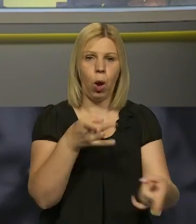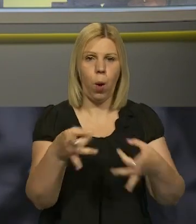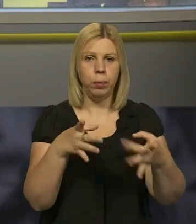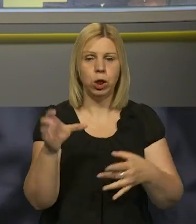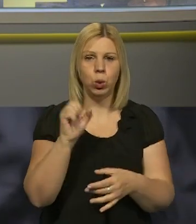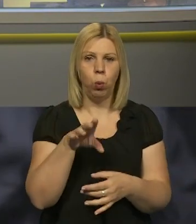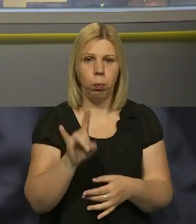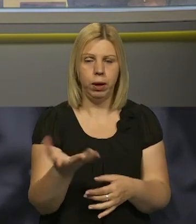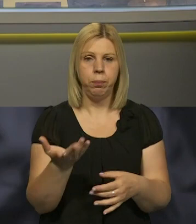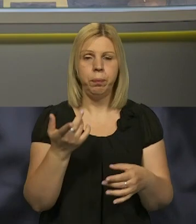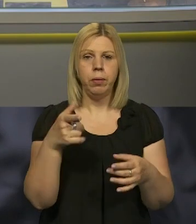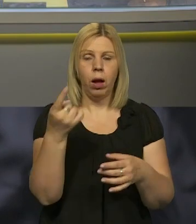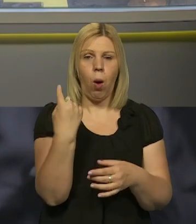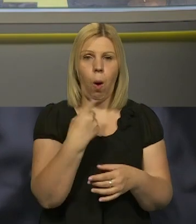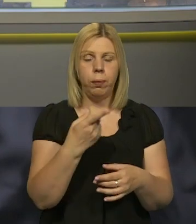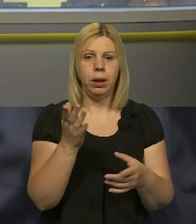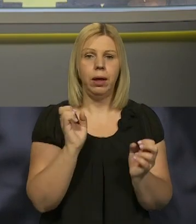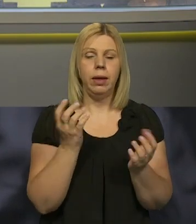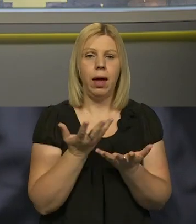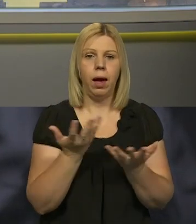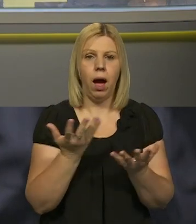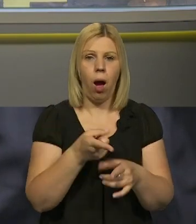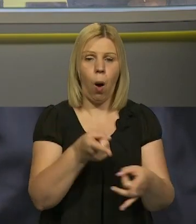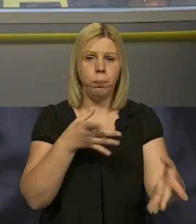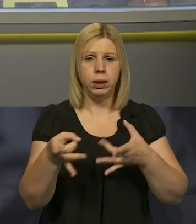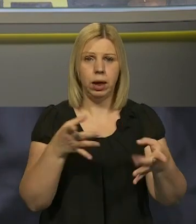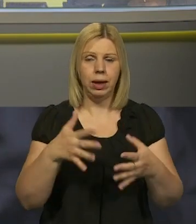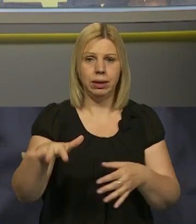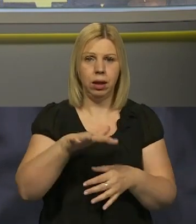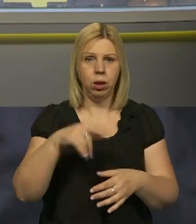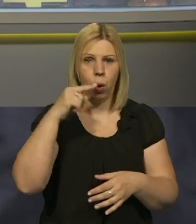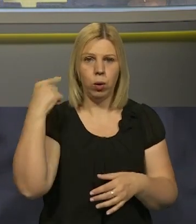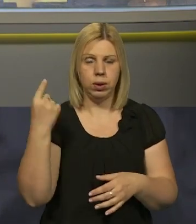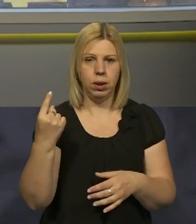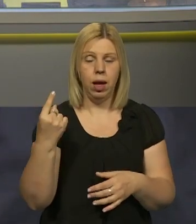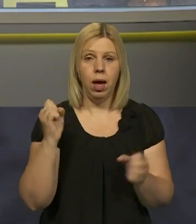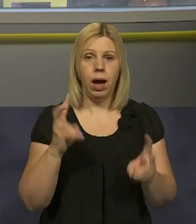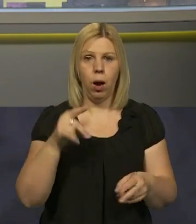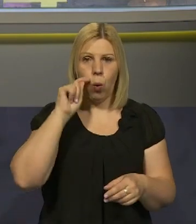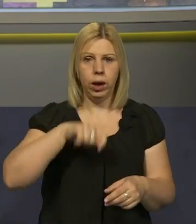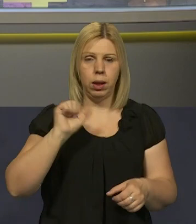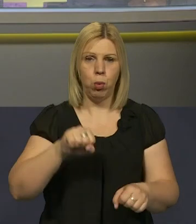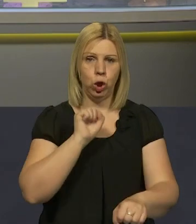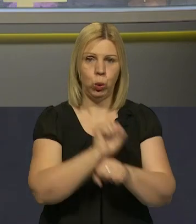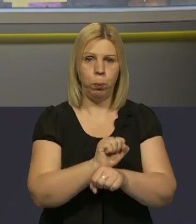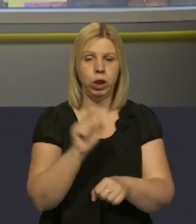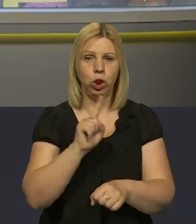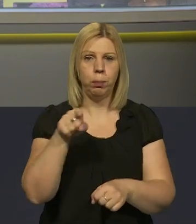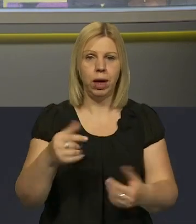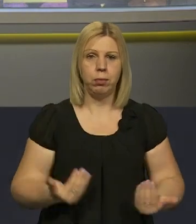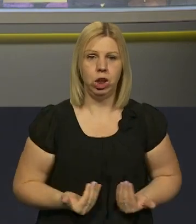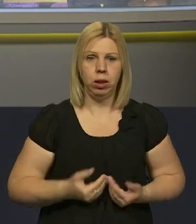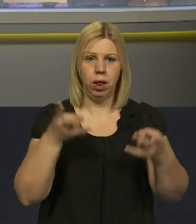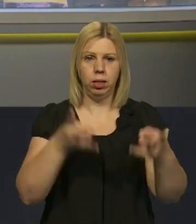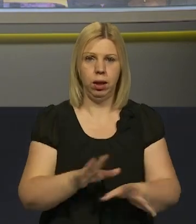Сумської області, яка обстрілюється з території Росії? Як Україна може зупинити так, щоб там жителі не